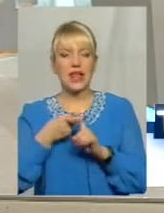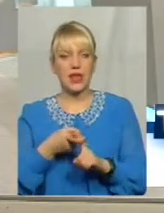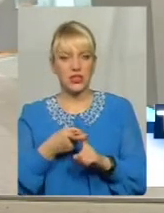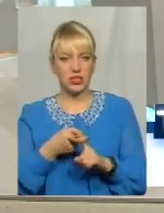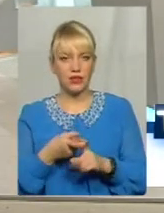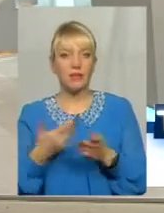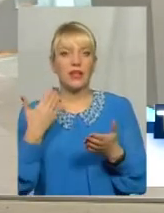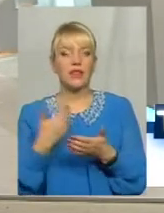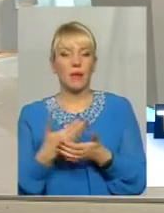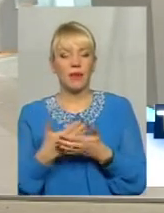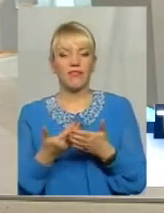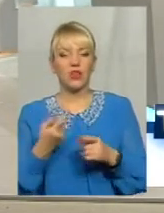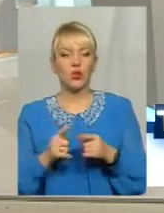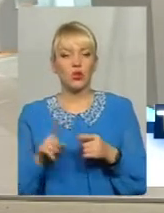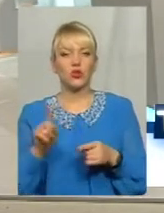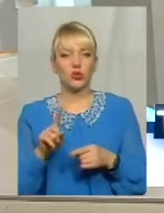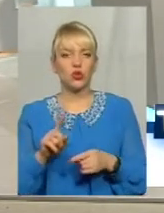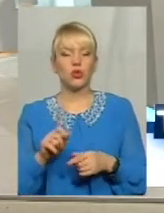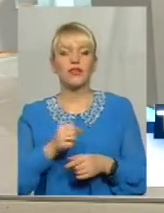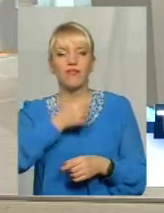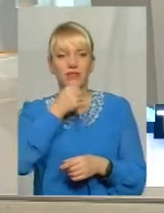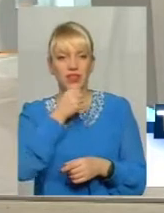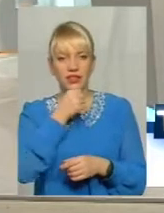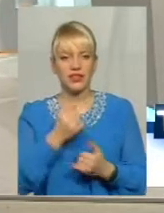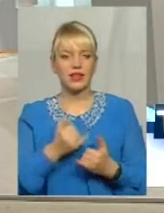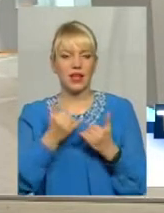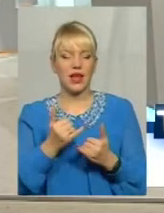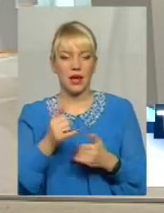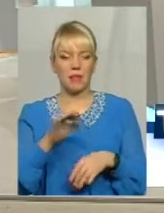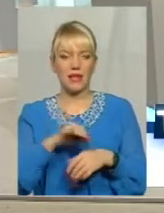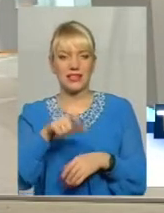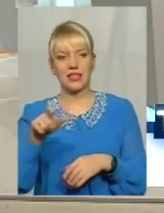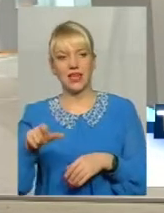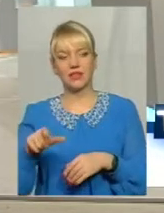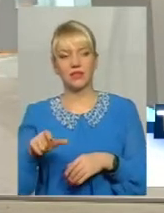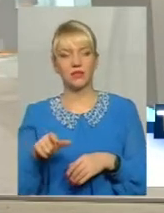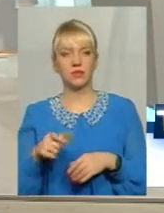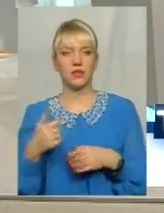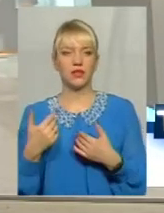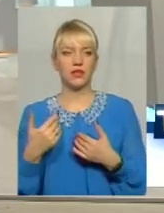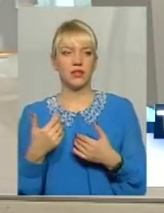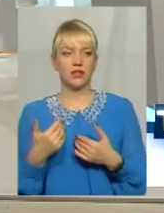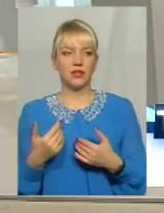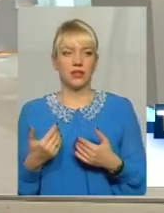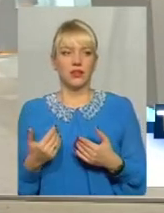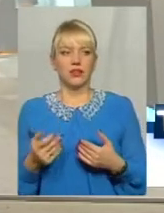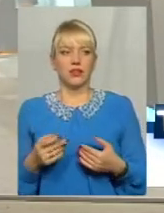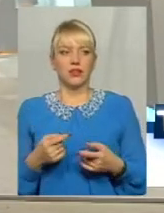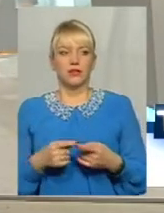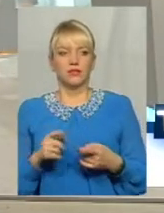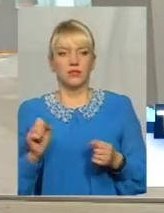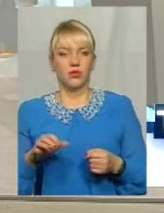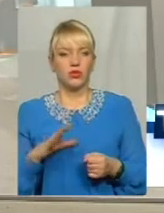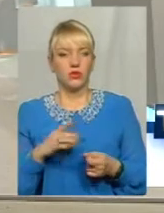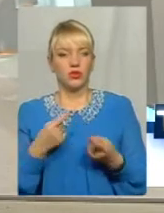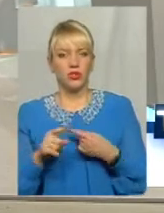отой, скажімо, критичний вік для нинішніх пацієнтів, нинішніх хворих Жили з іншими пріоритетами?